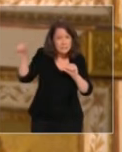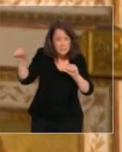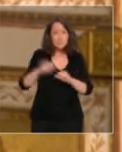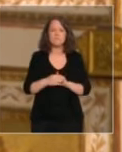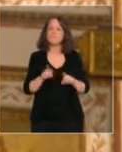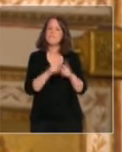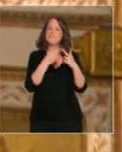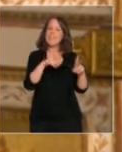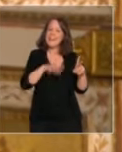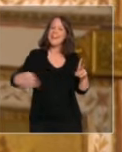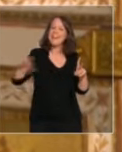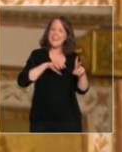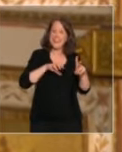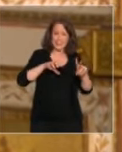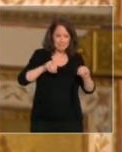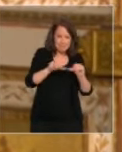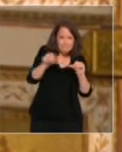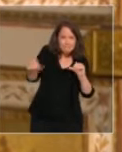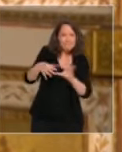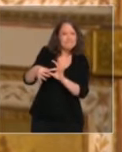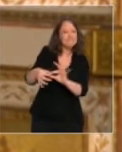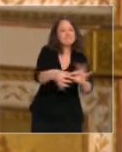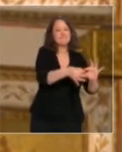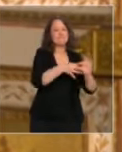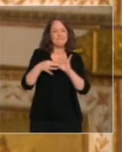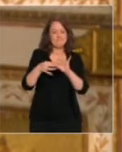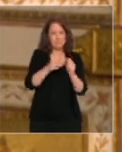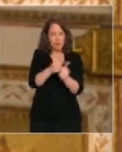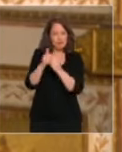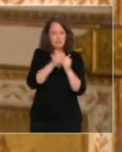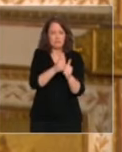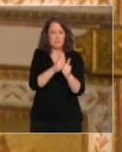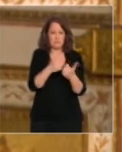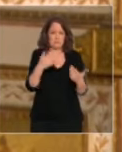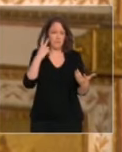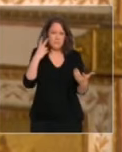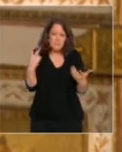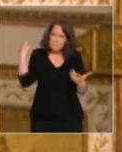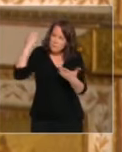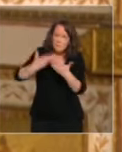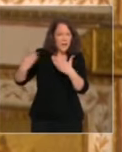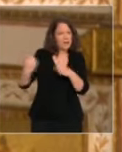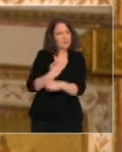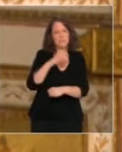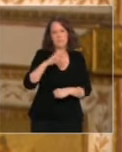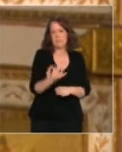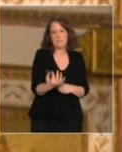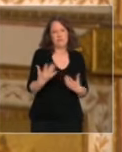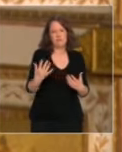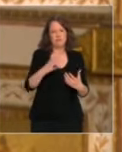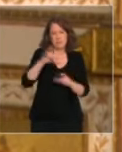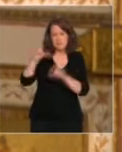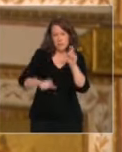communes, la réussite de tous ceux qui nous ont nourris durant ces semaines, sans rupture,